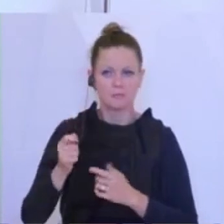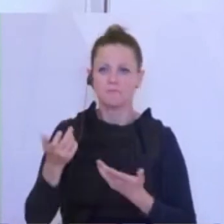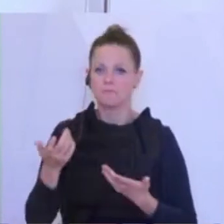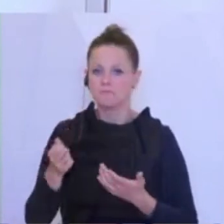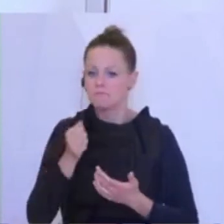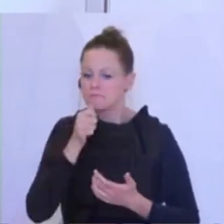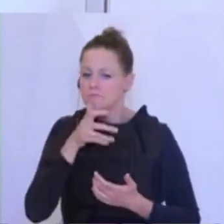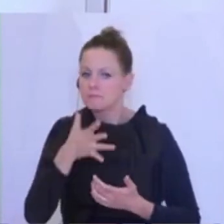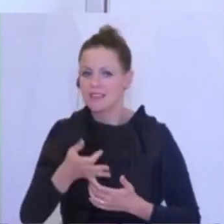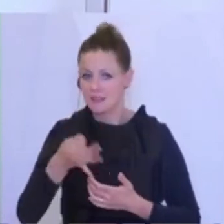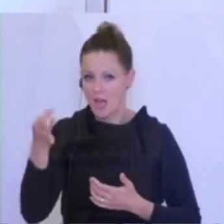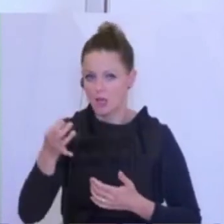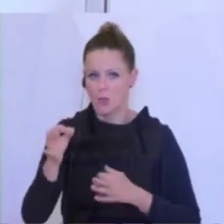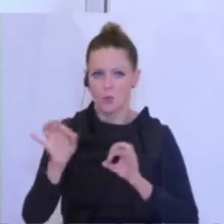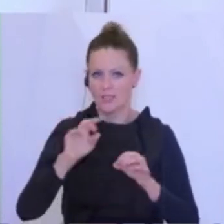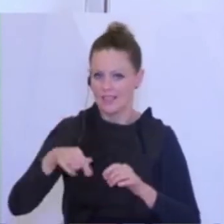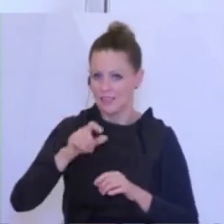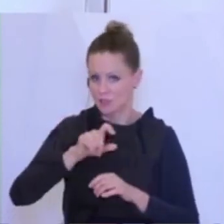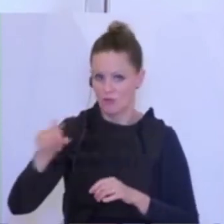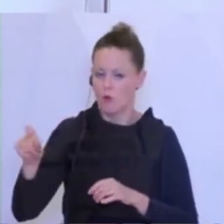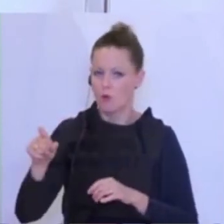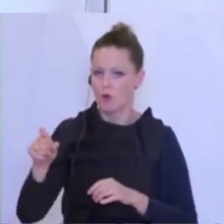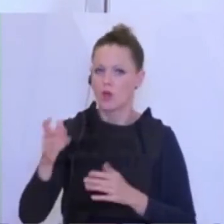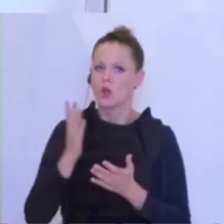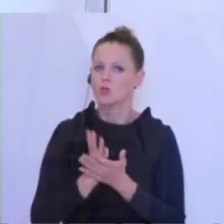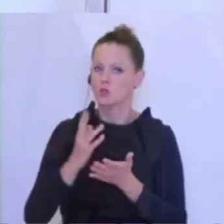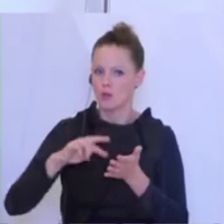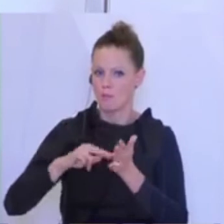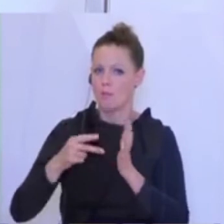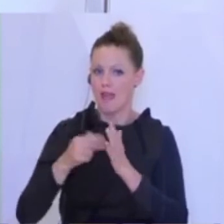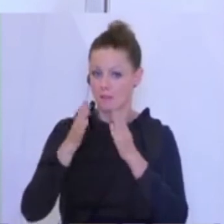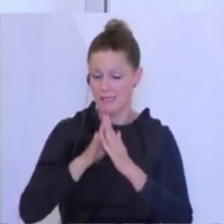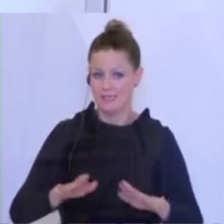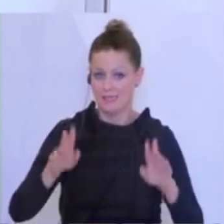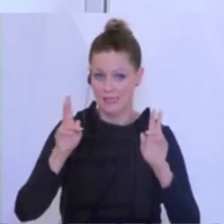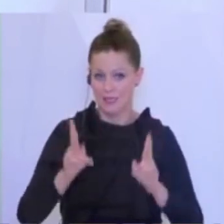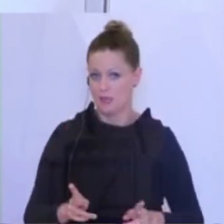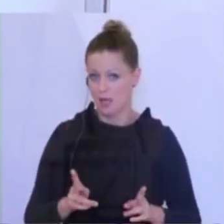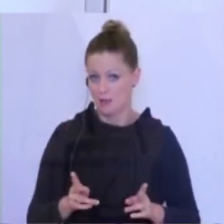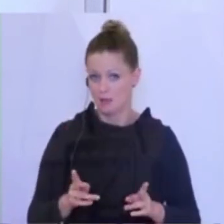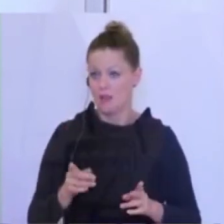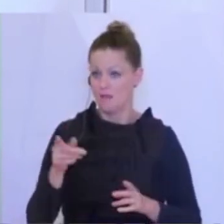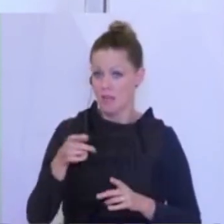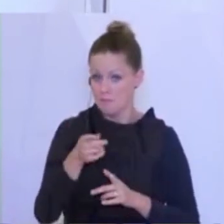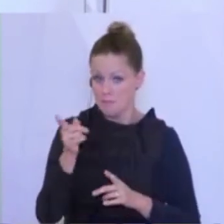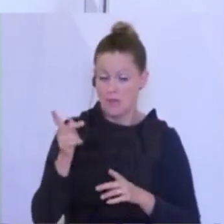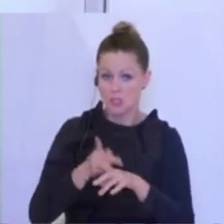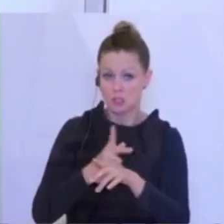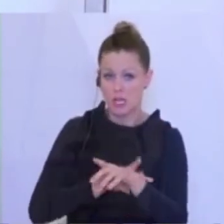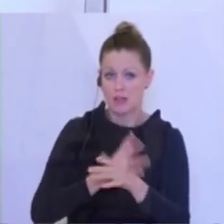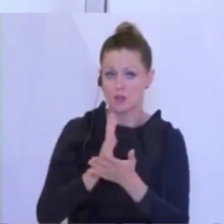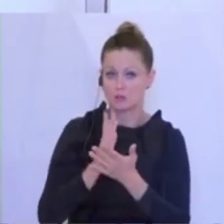Tagen, spätestens nächste Woche, schon einen Plan präsentieren können, der mit diesen Staaten auch abgestimmt ist.